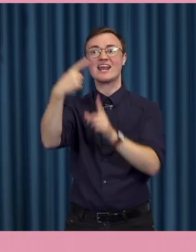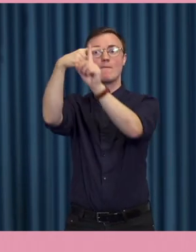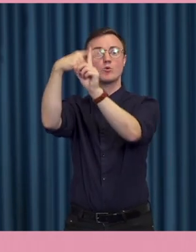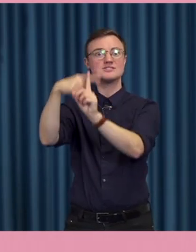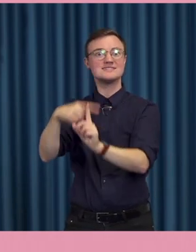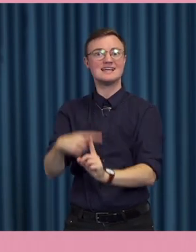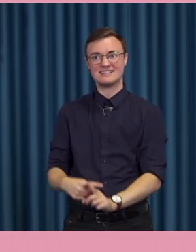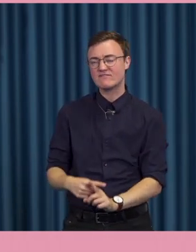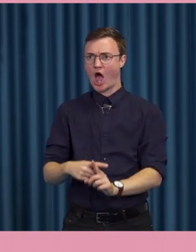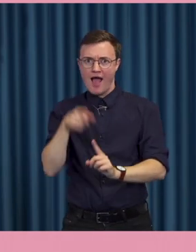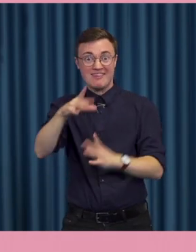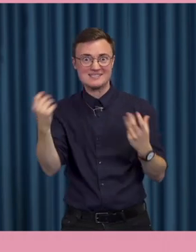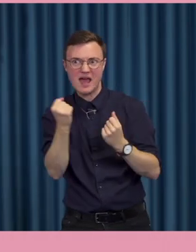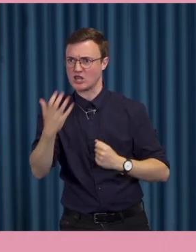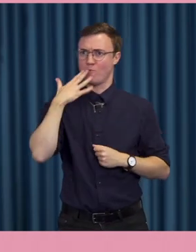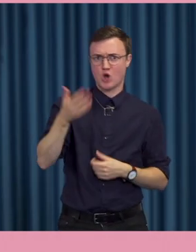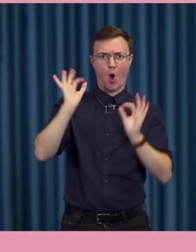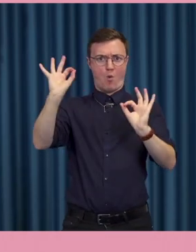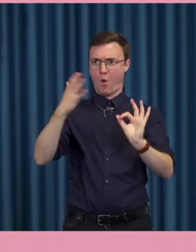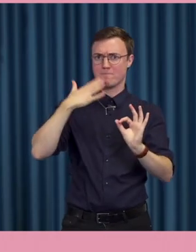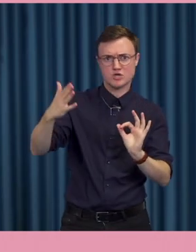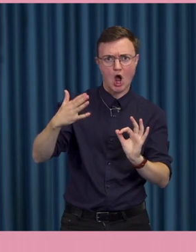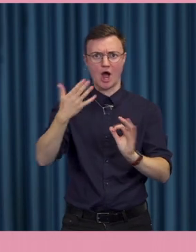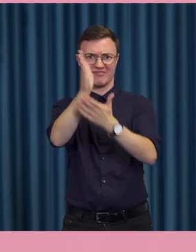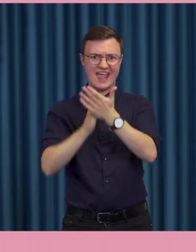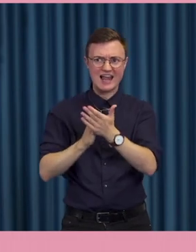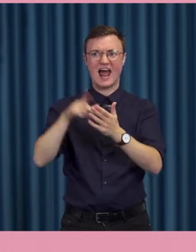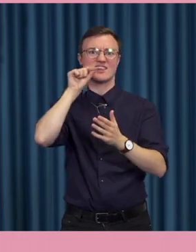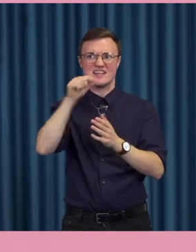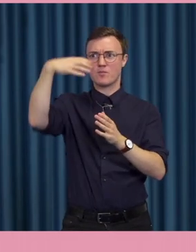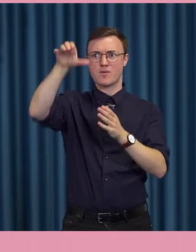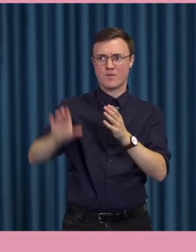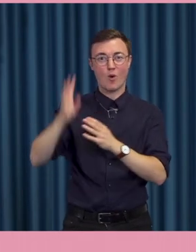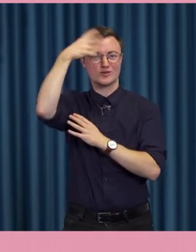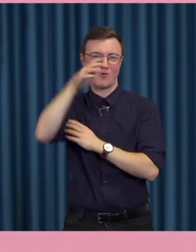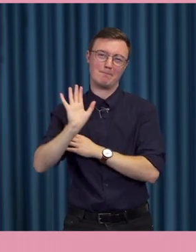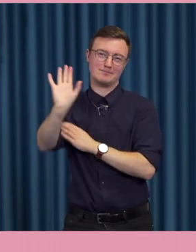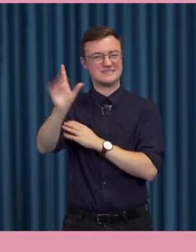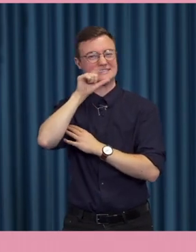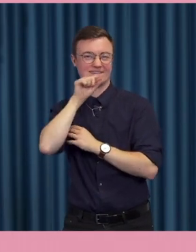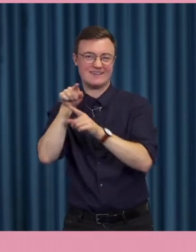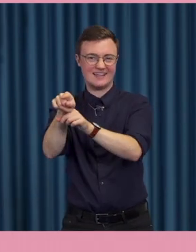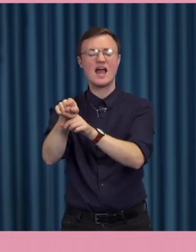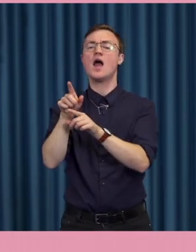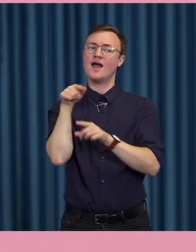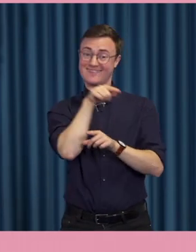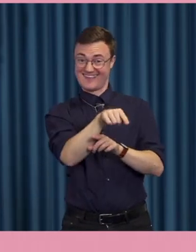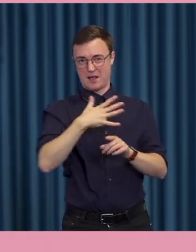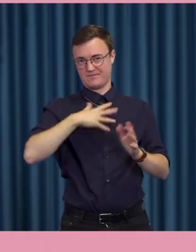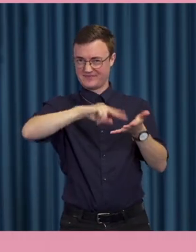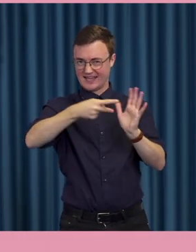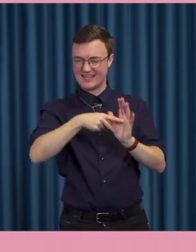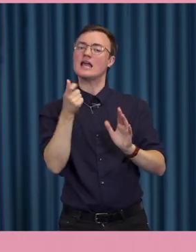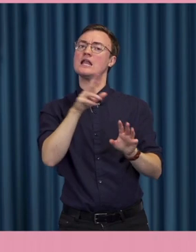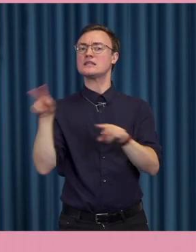det här var spännande, det här tycker jag är bra. de delar i tweeter-informationen. Det här är lite samma sak. Fast vi kan se det i